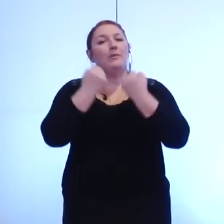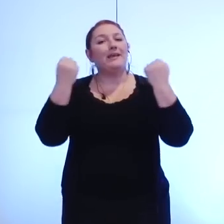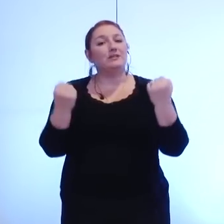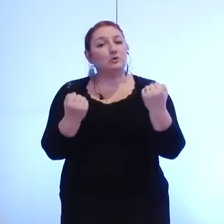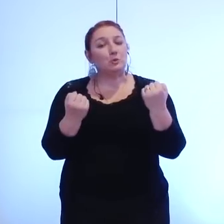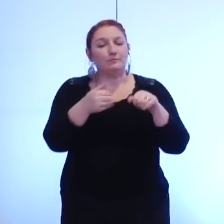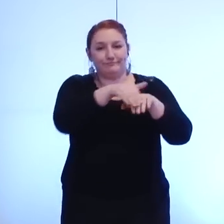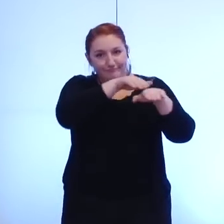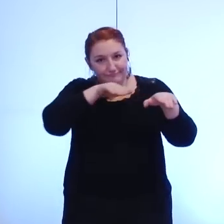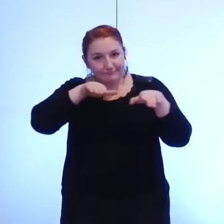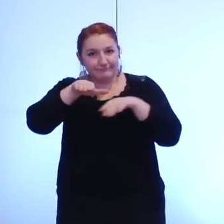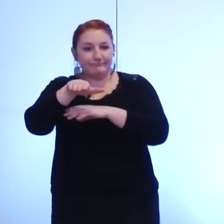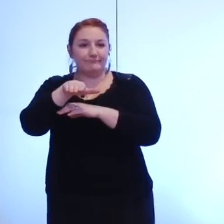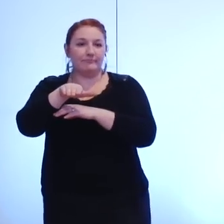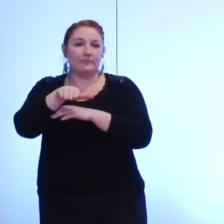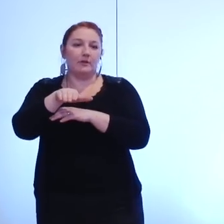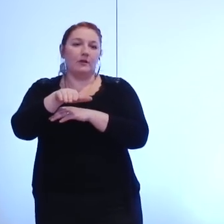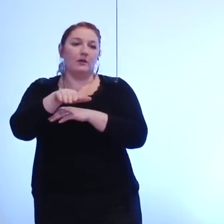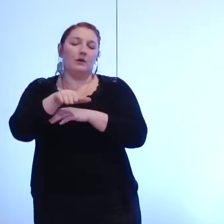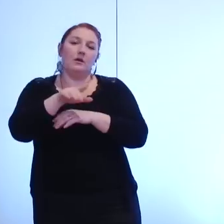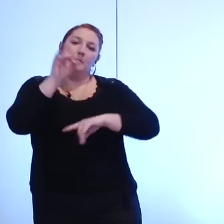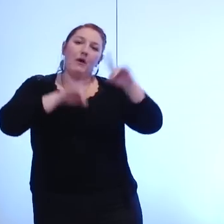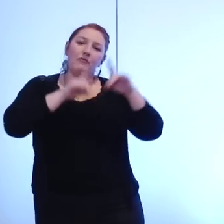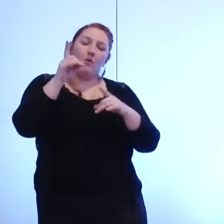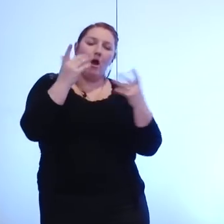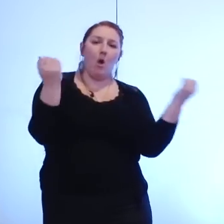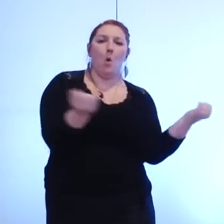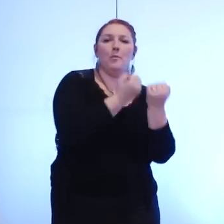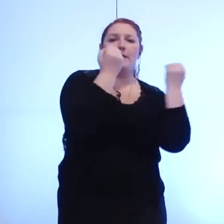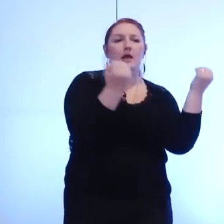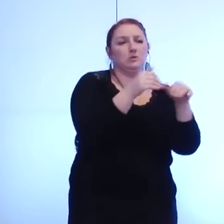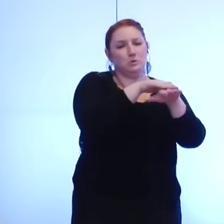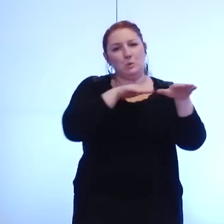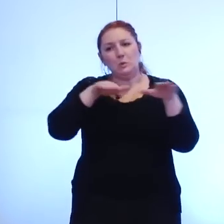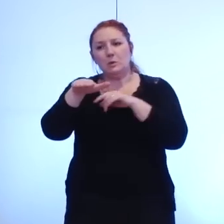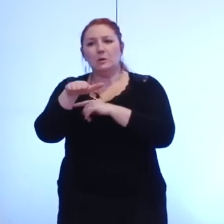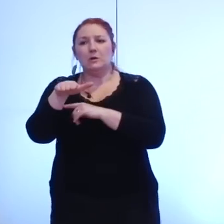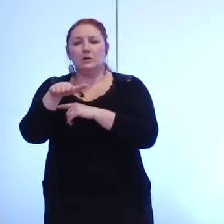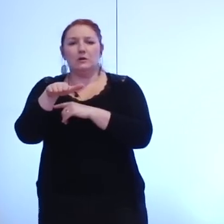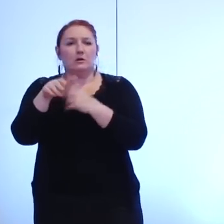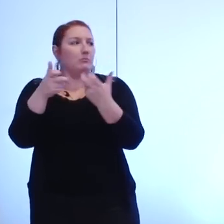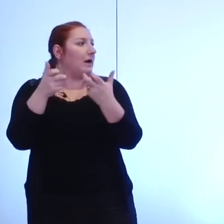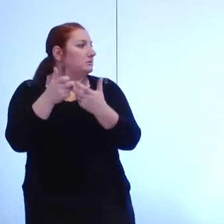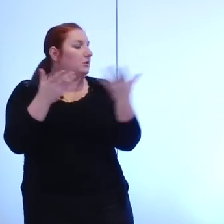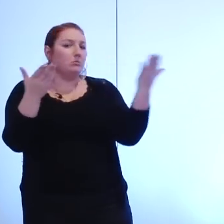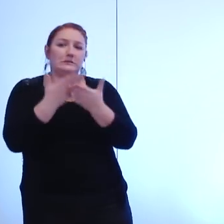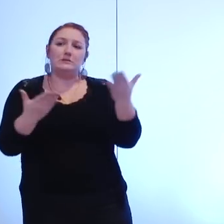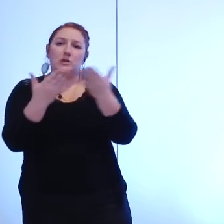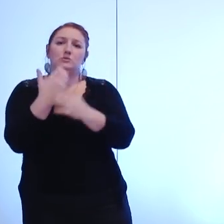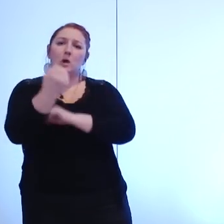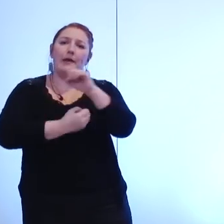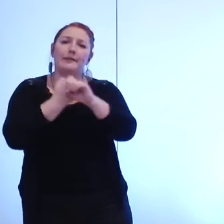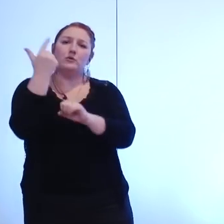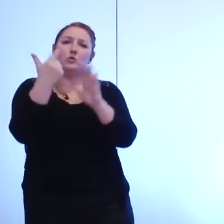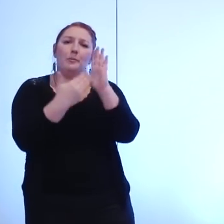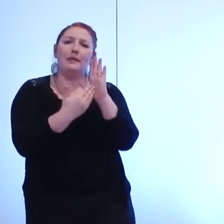également ajouter à l'animation, car certaines dépenses de communication notamment, par exemple, c'est le cas en 2008,